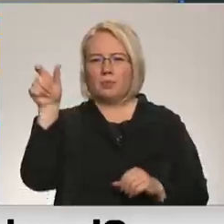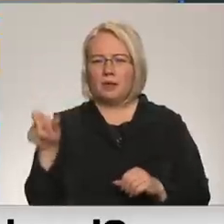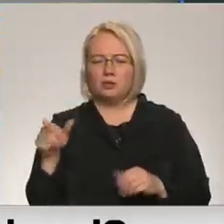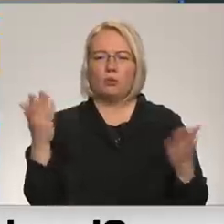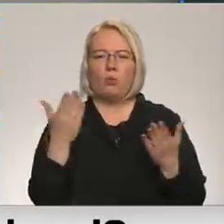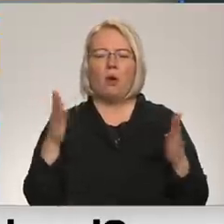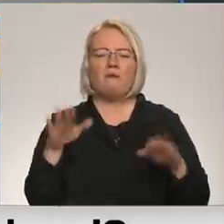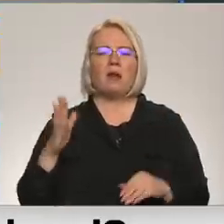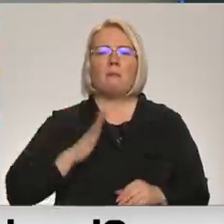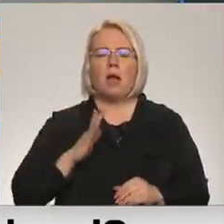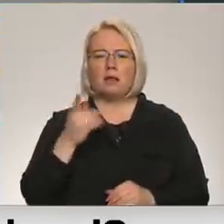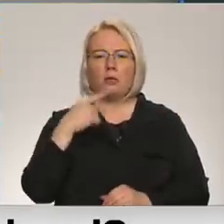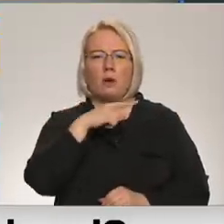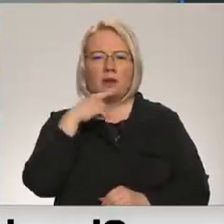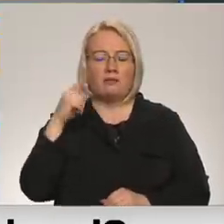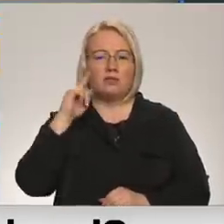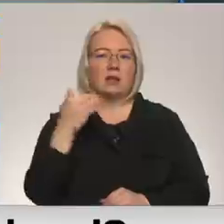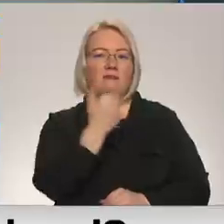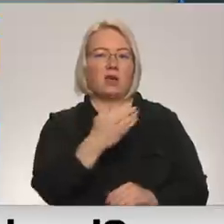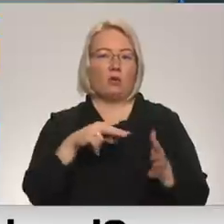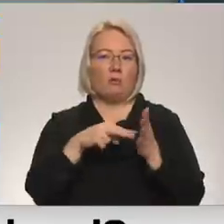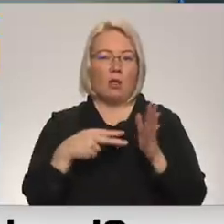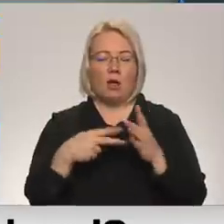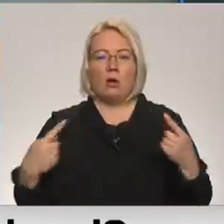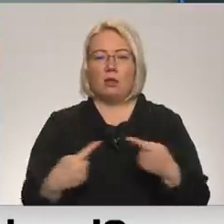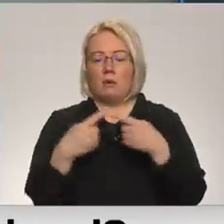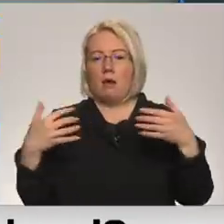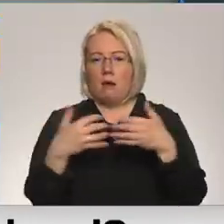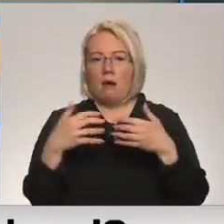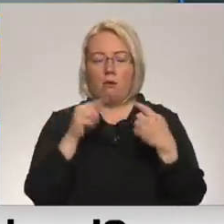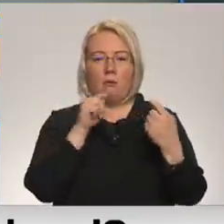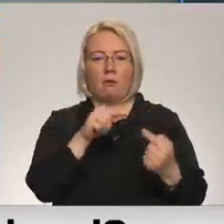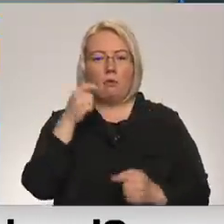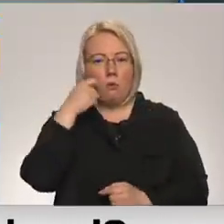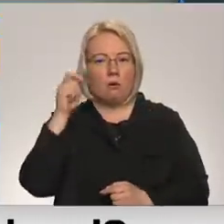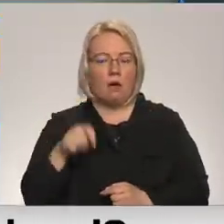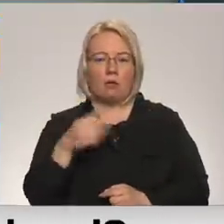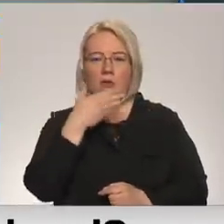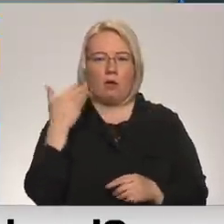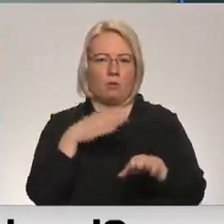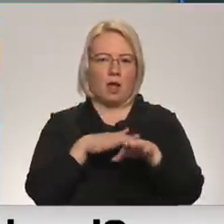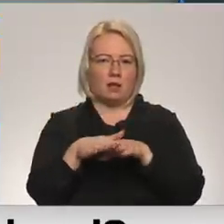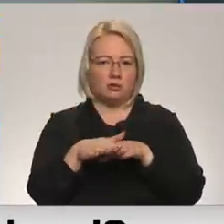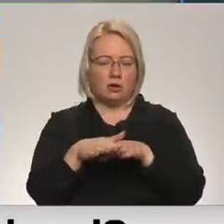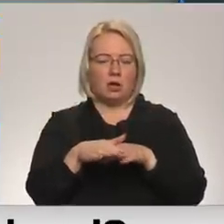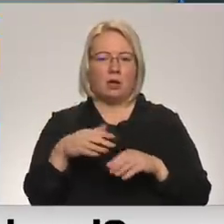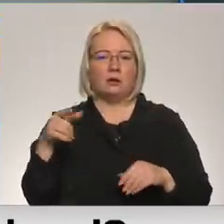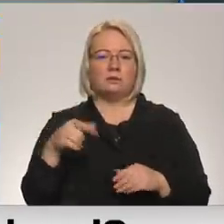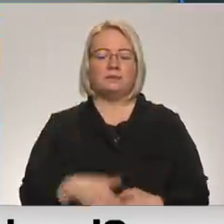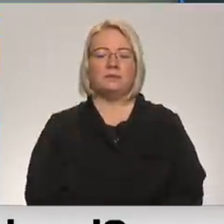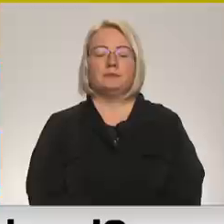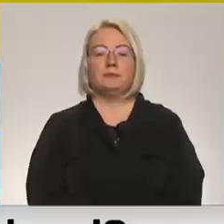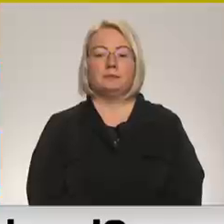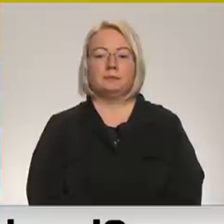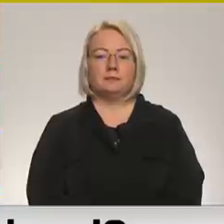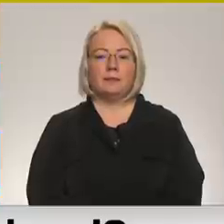Krēvijas? Zinot, ka viņu plāni attiecībā par šo karu pret Ukraini vismaz pagaidām nav realizējušies pilnībā? Zibenskars nav īstavies?